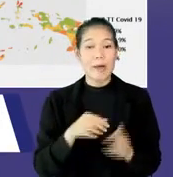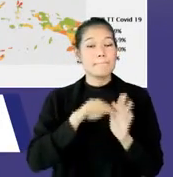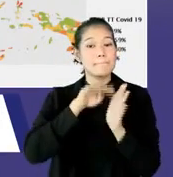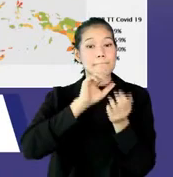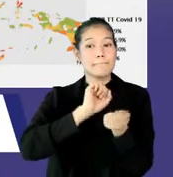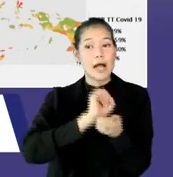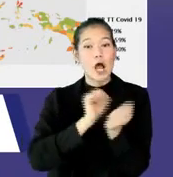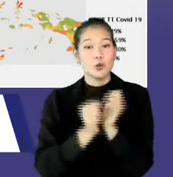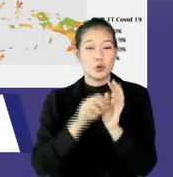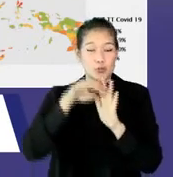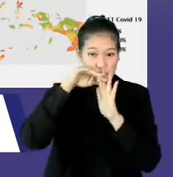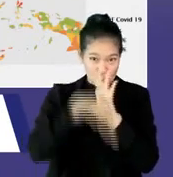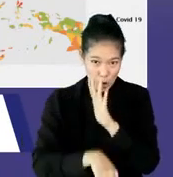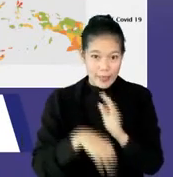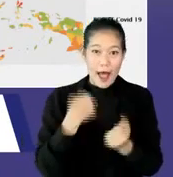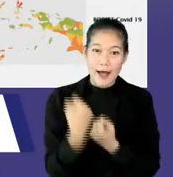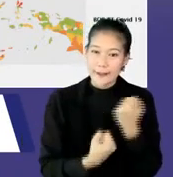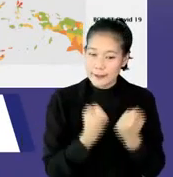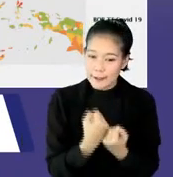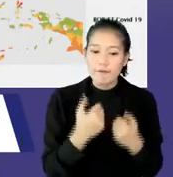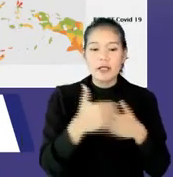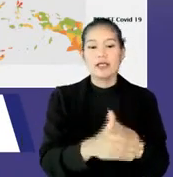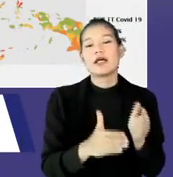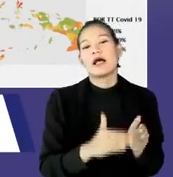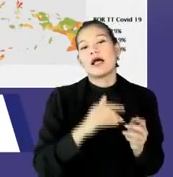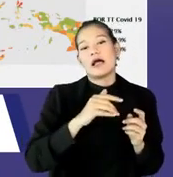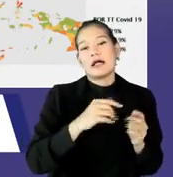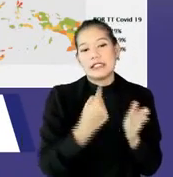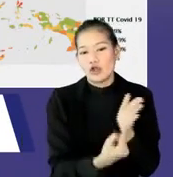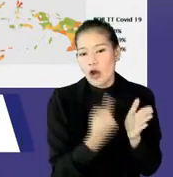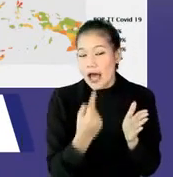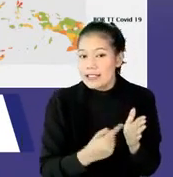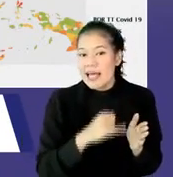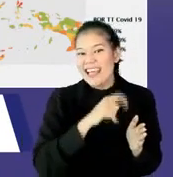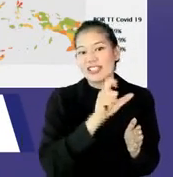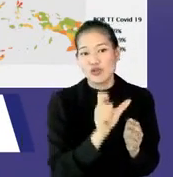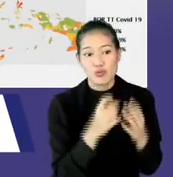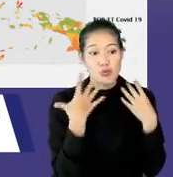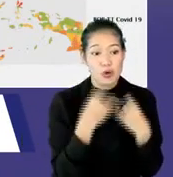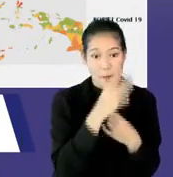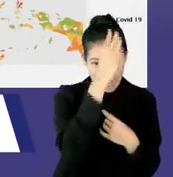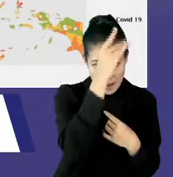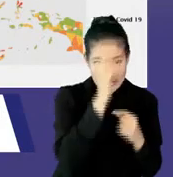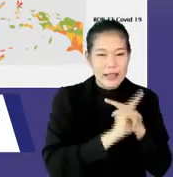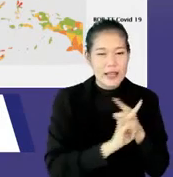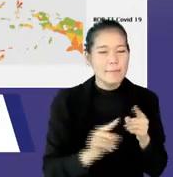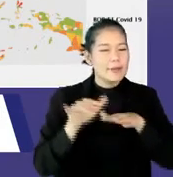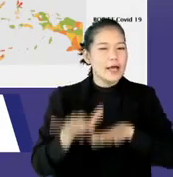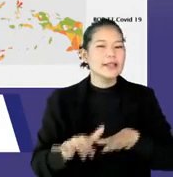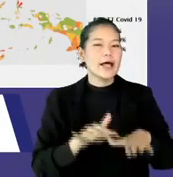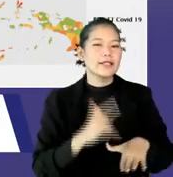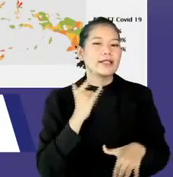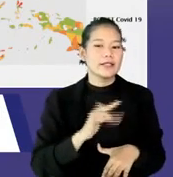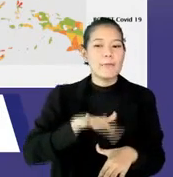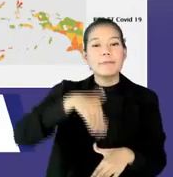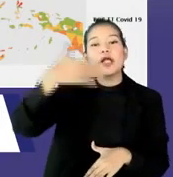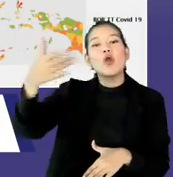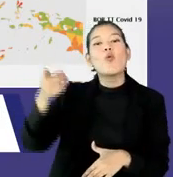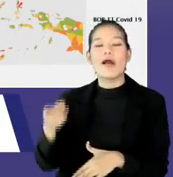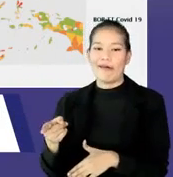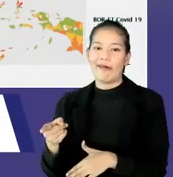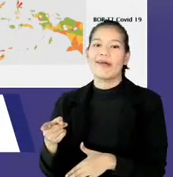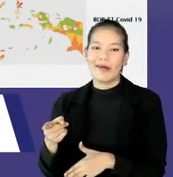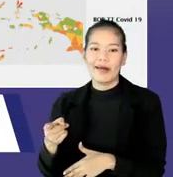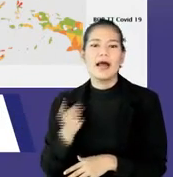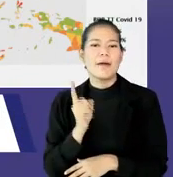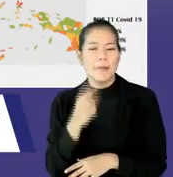signifikan, kasus aktif, bor isolasi, bor ICUD, Pulau Jawa dan Bali, tetap harus waspada untuk daerah-daerah di luar Pulau Jawa